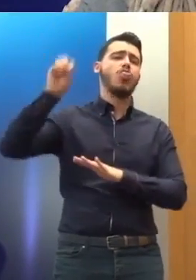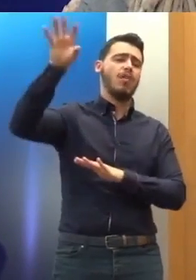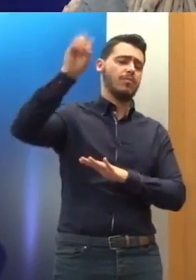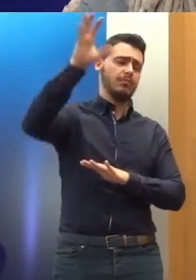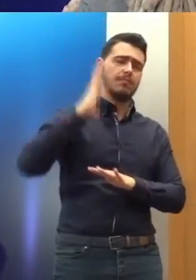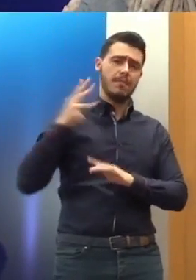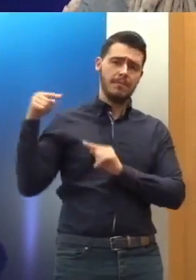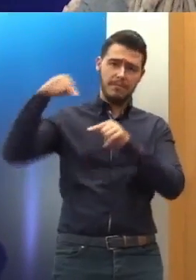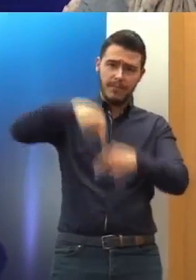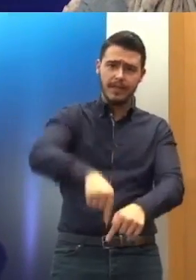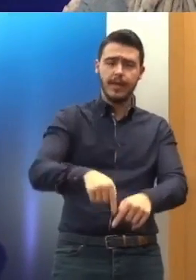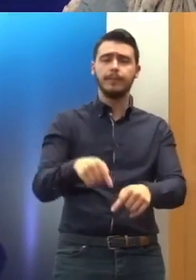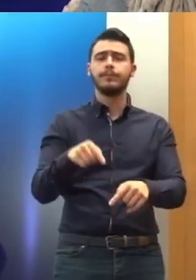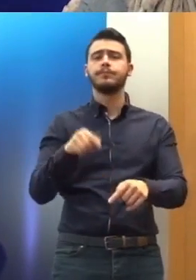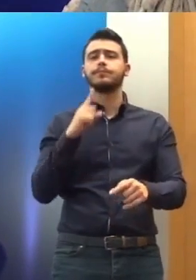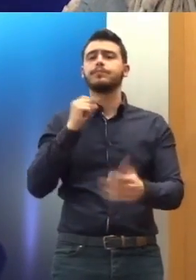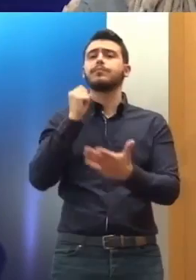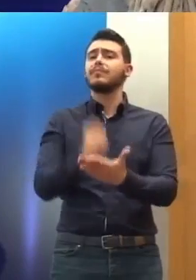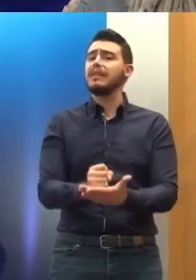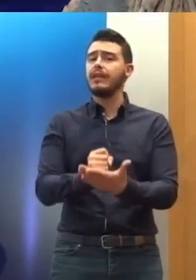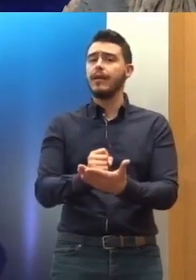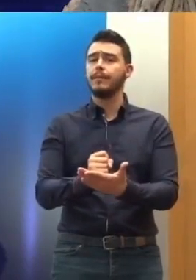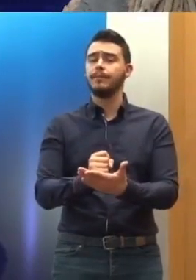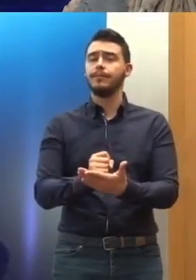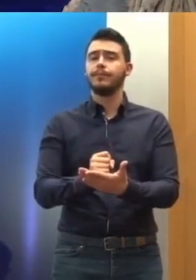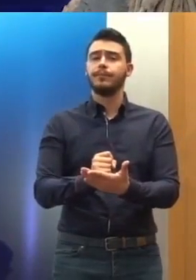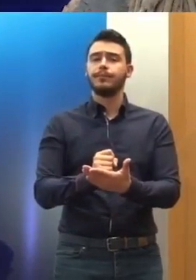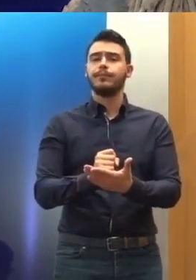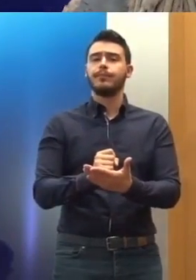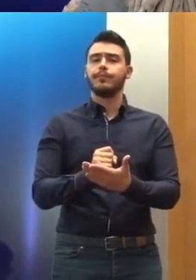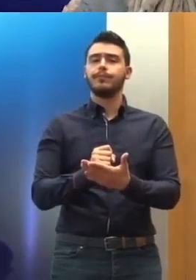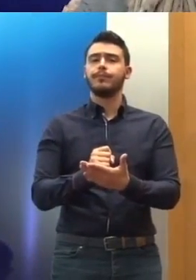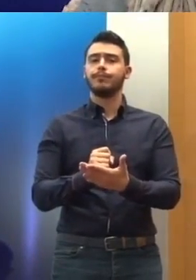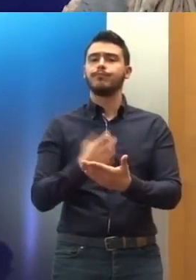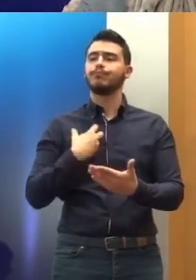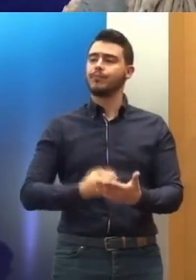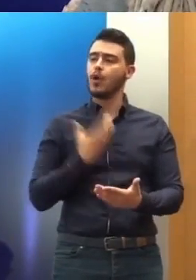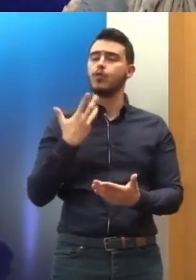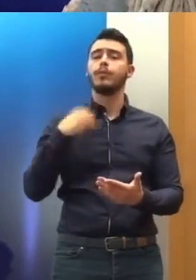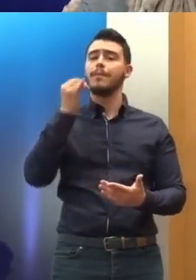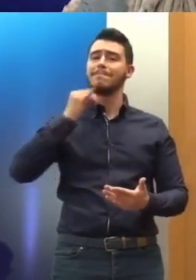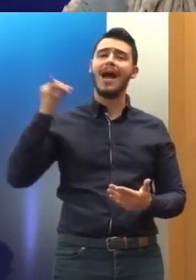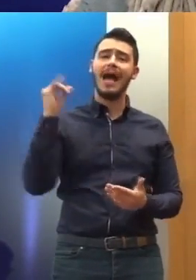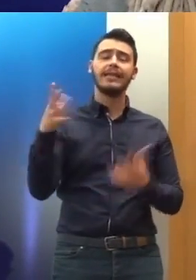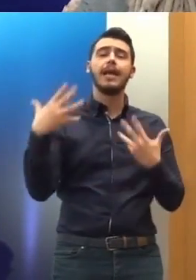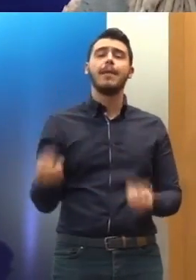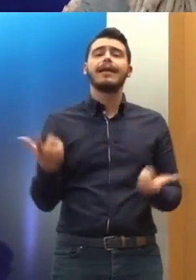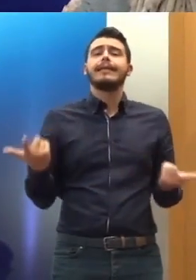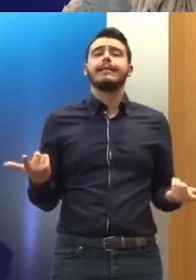θέμα της ατιμορυσίας που η Επιτροπή θεωρεί ότι υπάρχει πάντοτε στη χώρα σε πάρα πολύ μεγάλο δαθμό